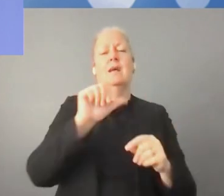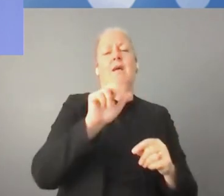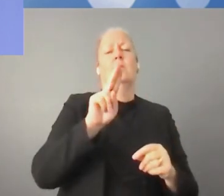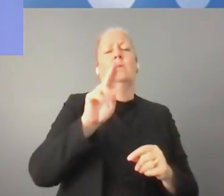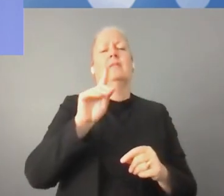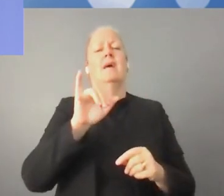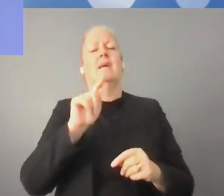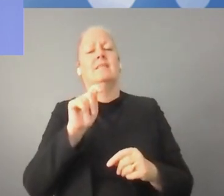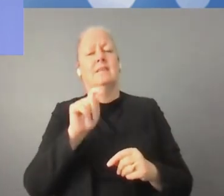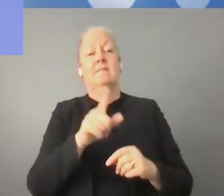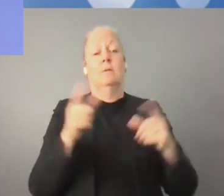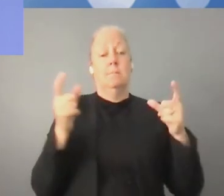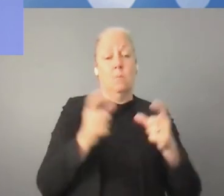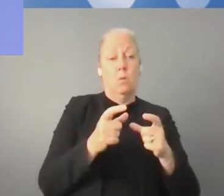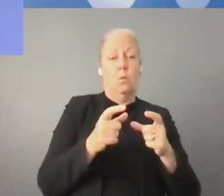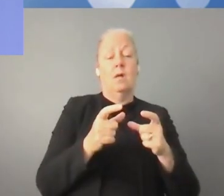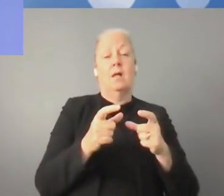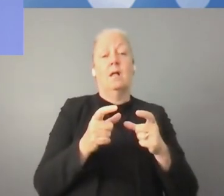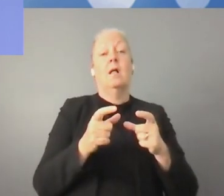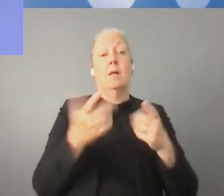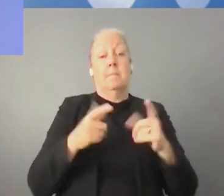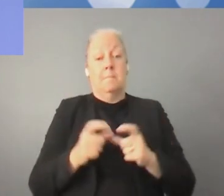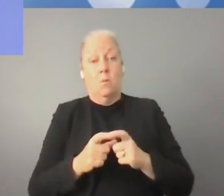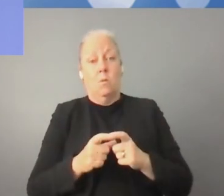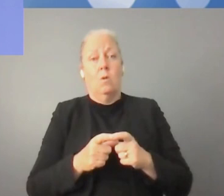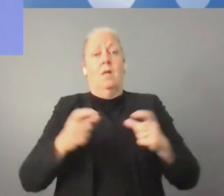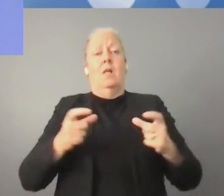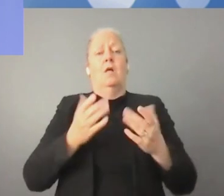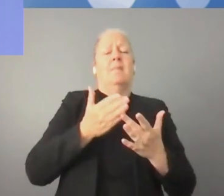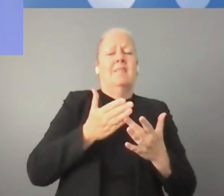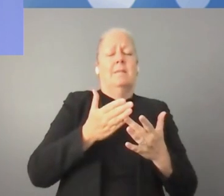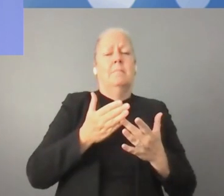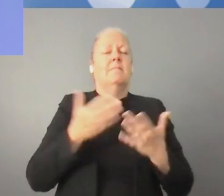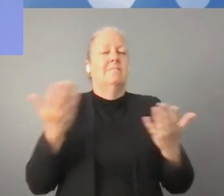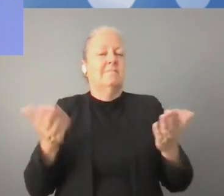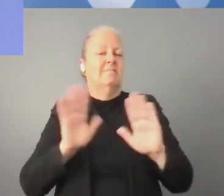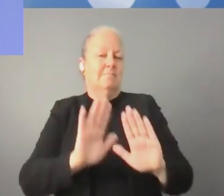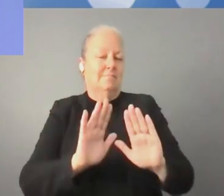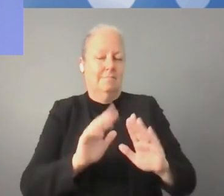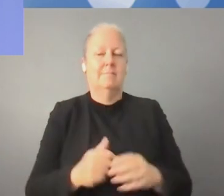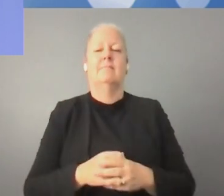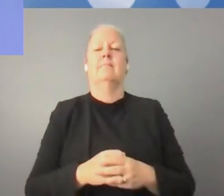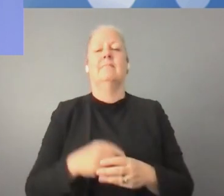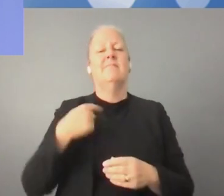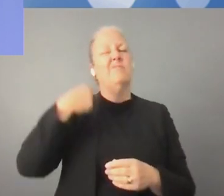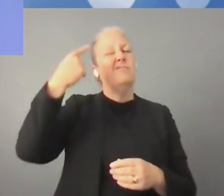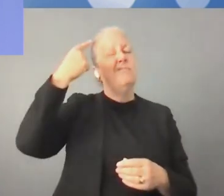فيها رجال الأعمال تعلم